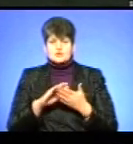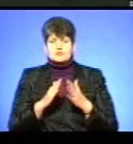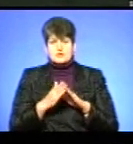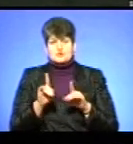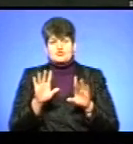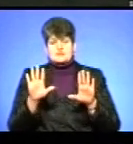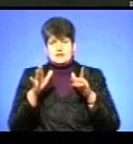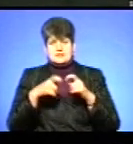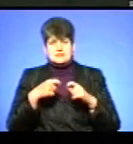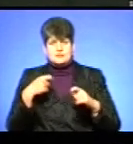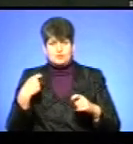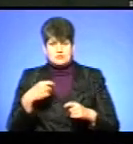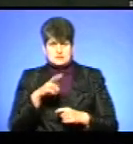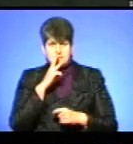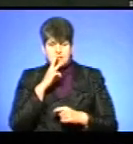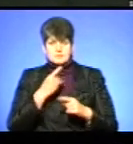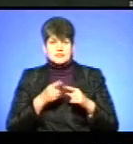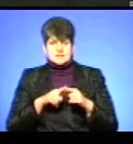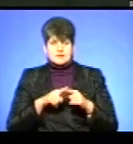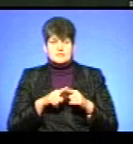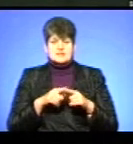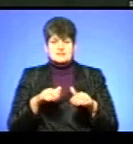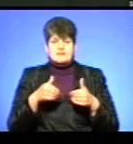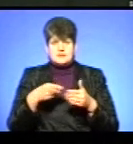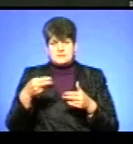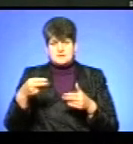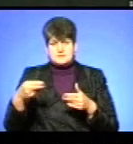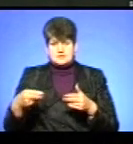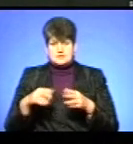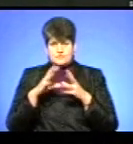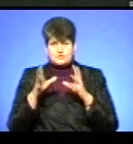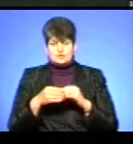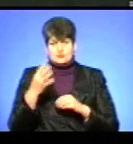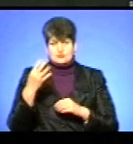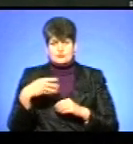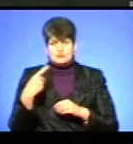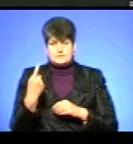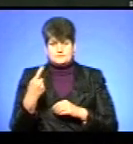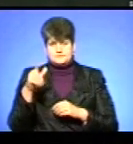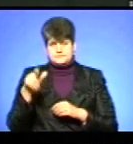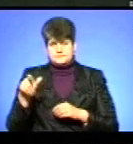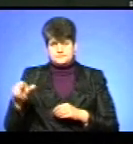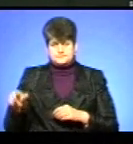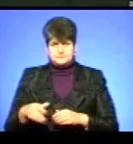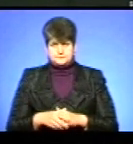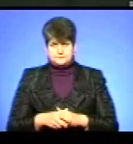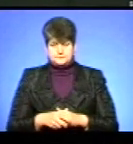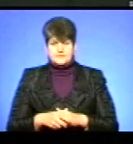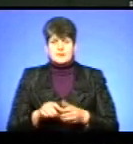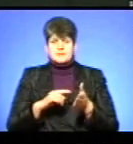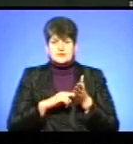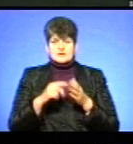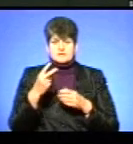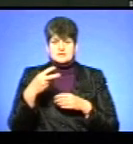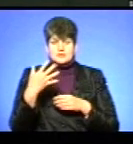із затримкою зарплат. Під цим зверненням підписалися дорожники усього 41, розповів Андрій Присяжний. Зазначу,